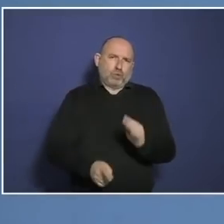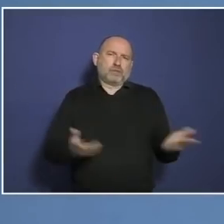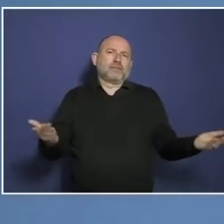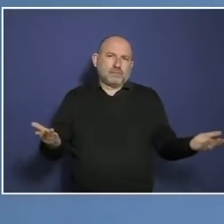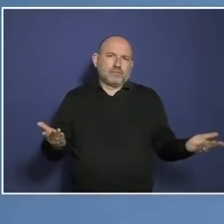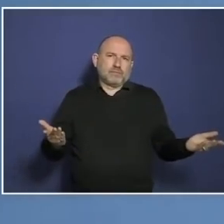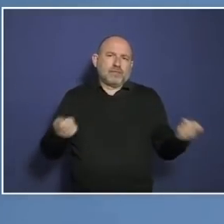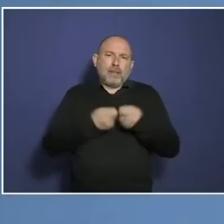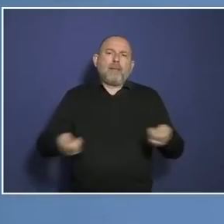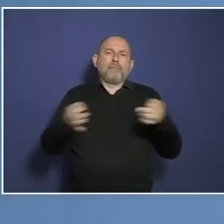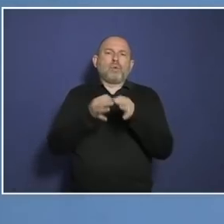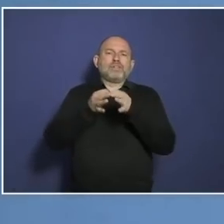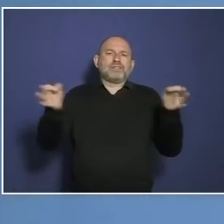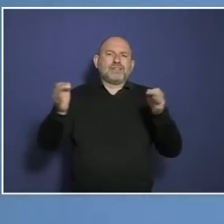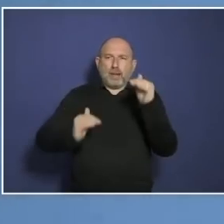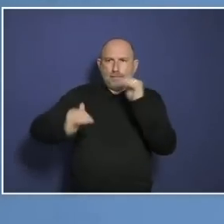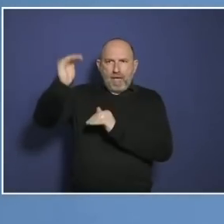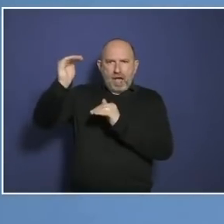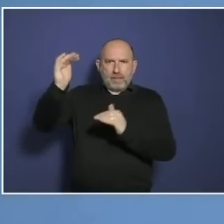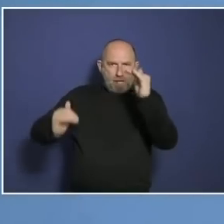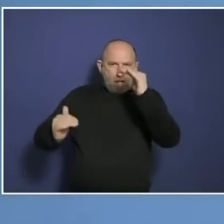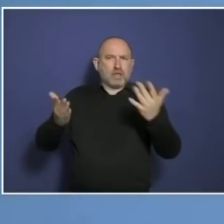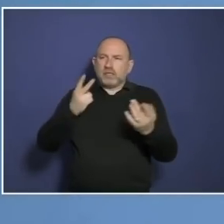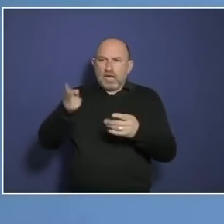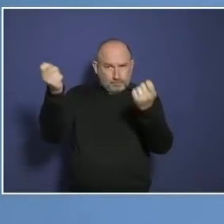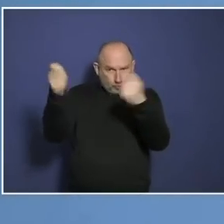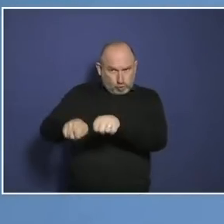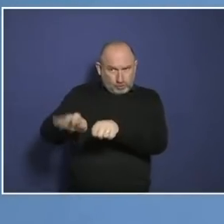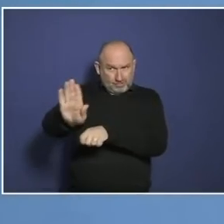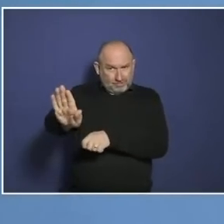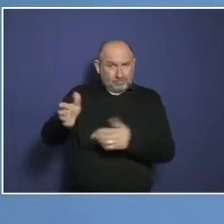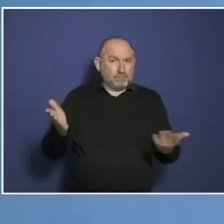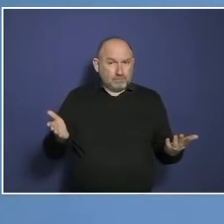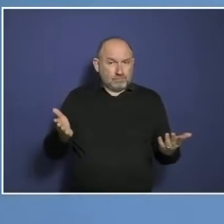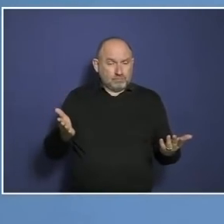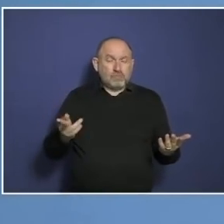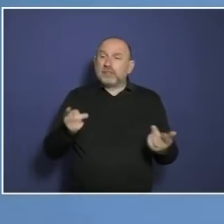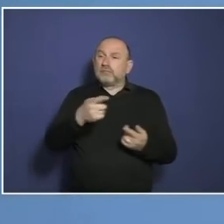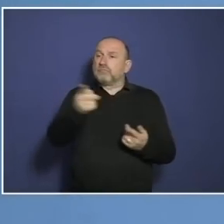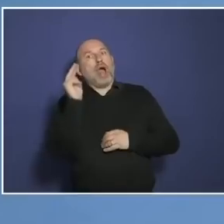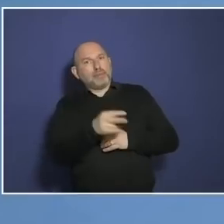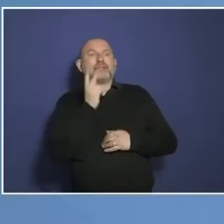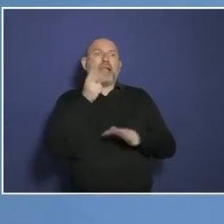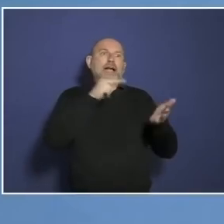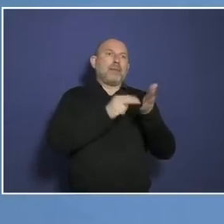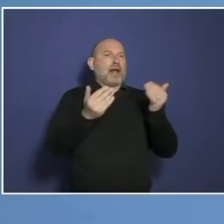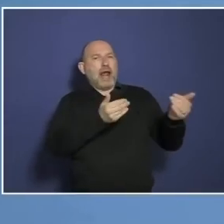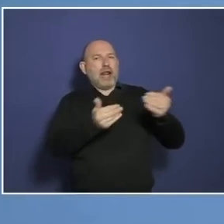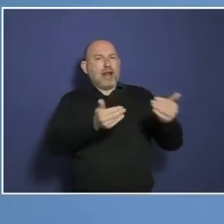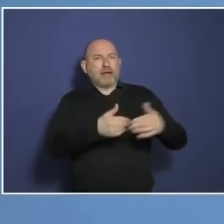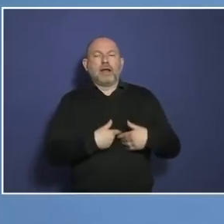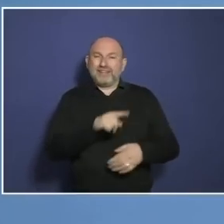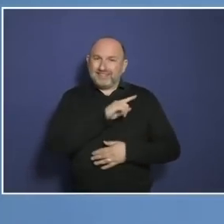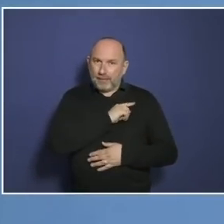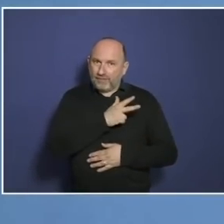Ganze schon etwas von einer Therapiestunde für Opfer der Nichtdurchsetzung der Impfpflicht. De facto gehe ich jetzt